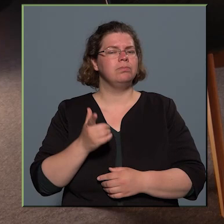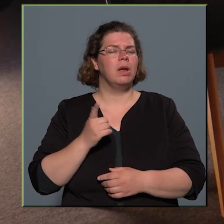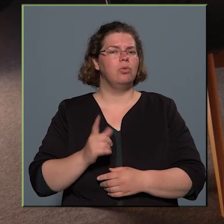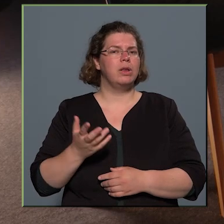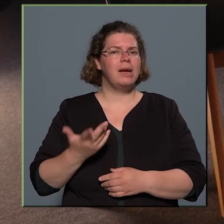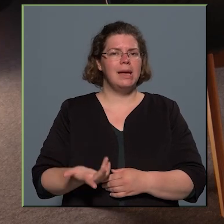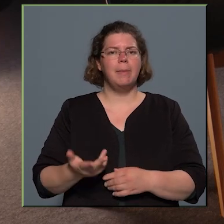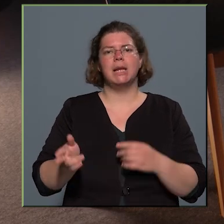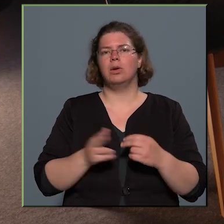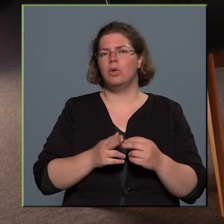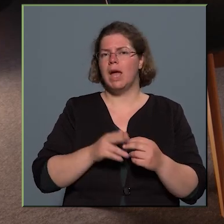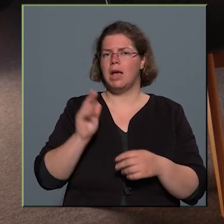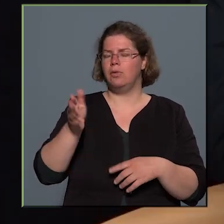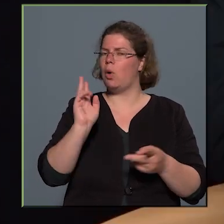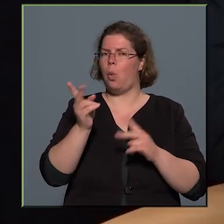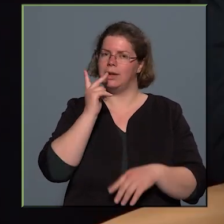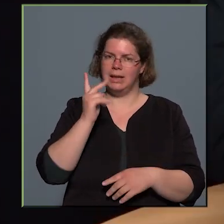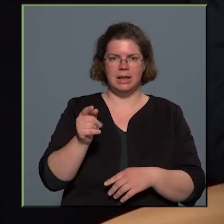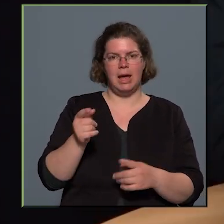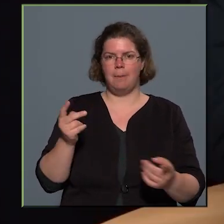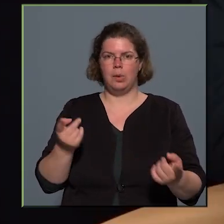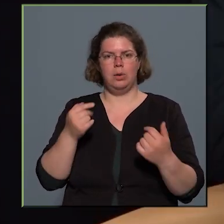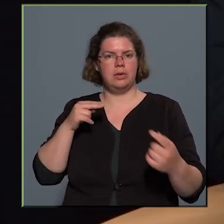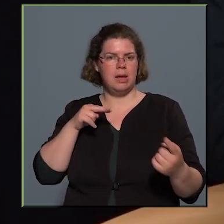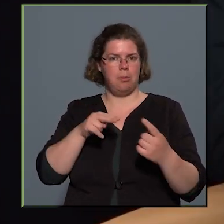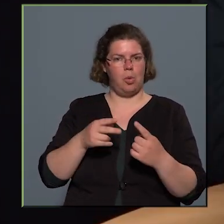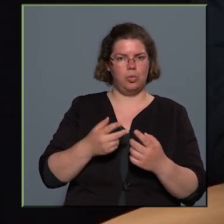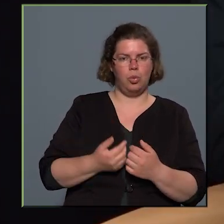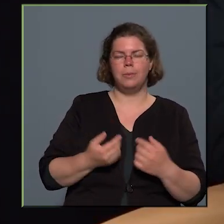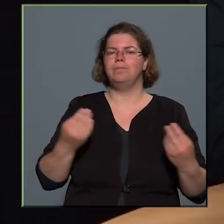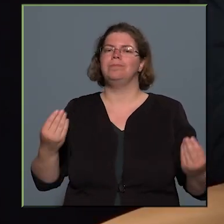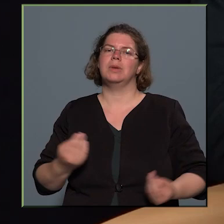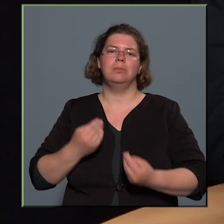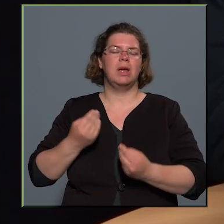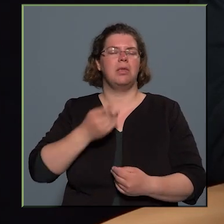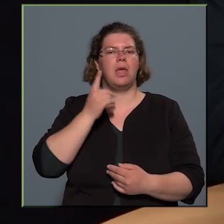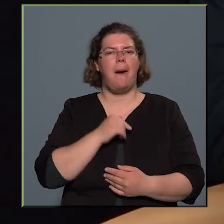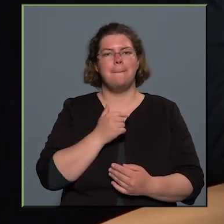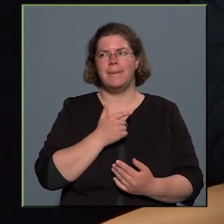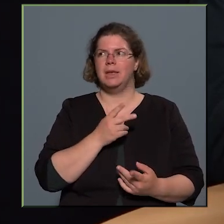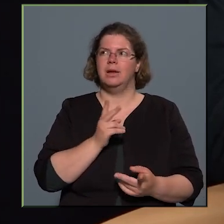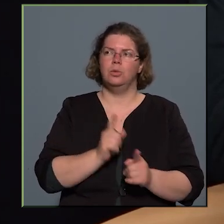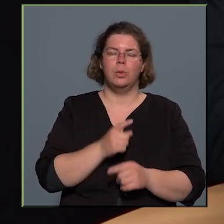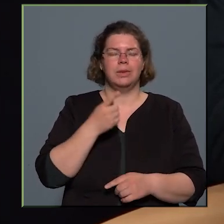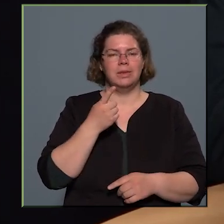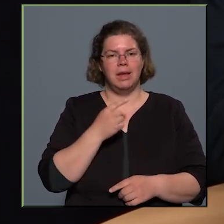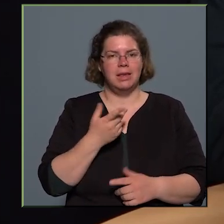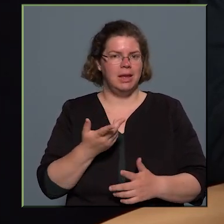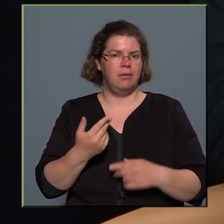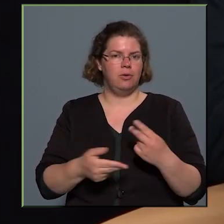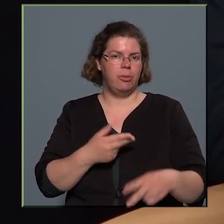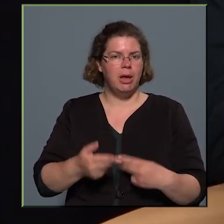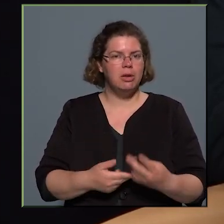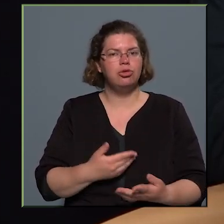a közeljövő, hogy néz ki ebből a szempontból, tehát mi az, ami, ha úgy tetszik, a folyamatoságot,